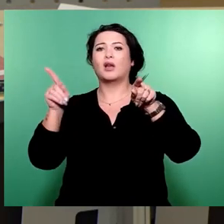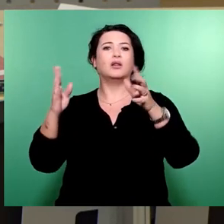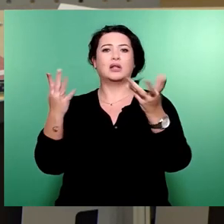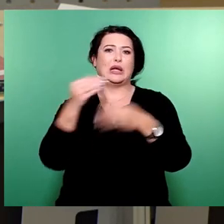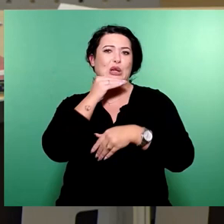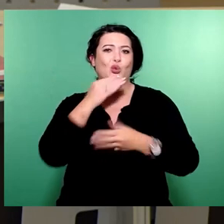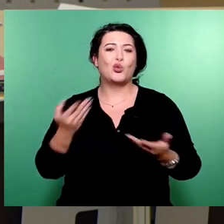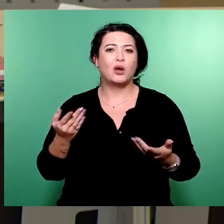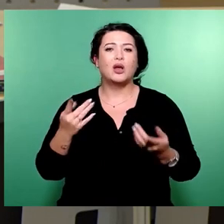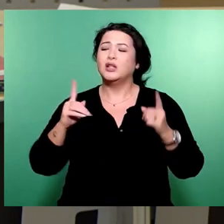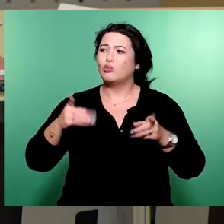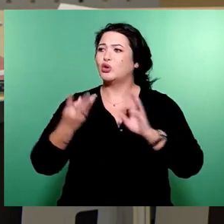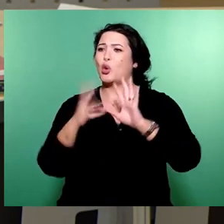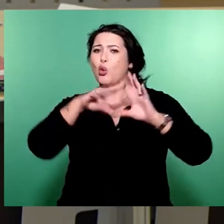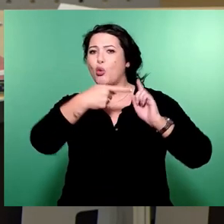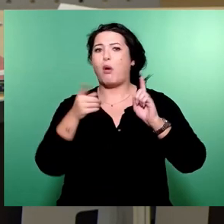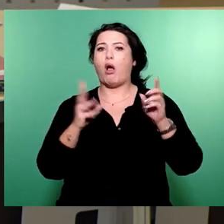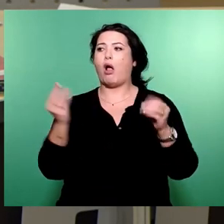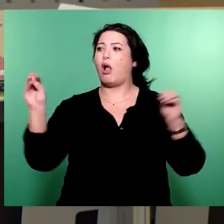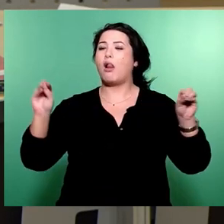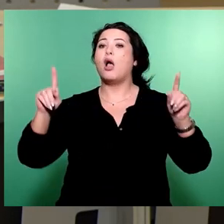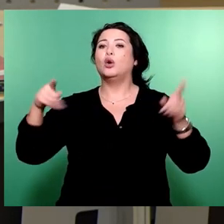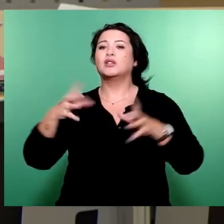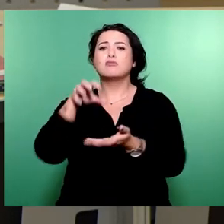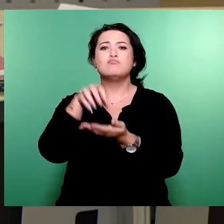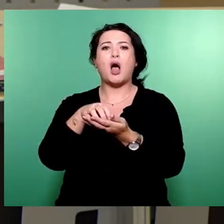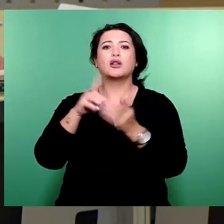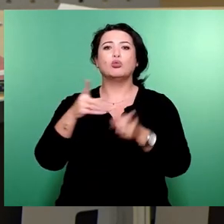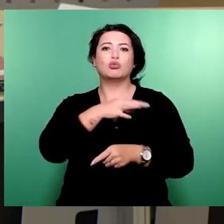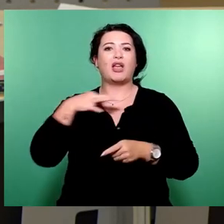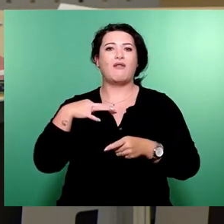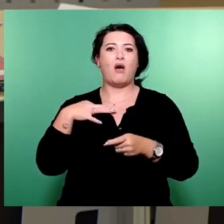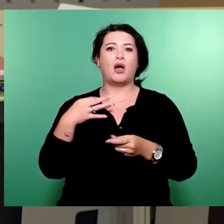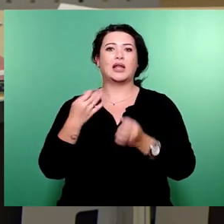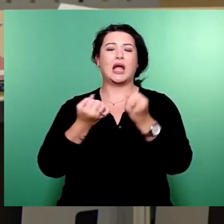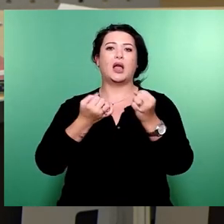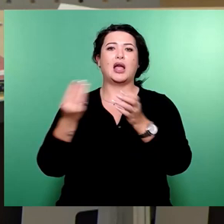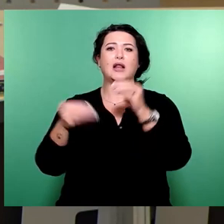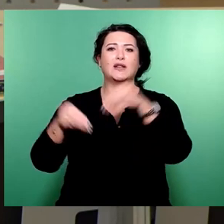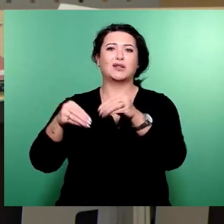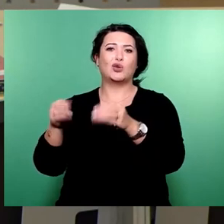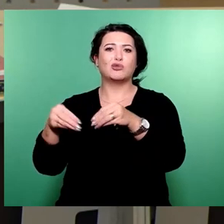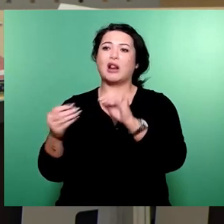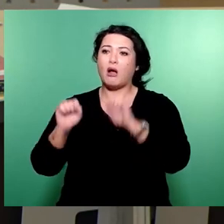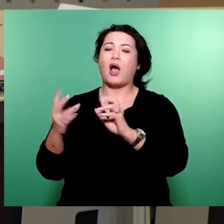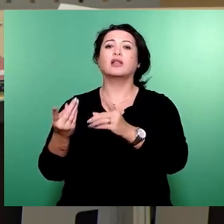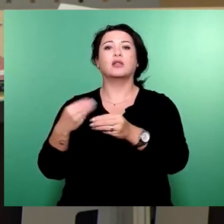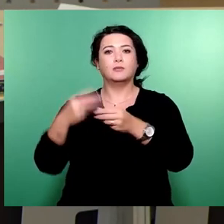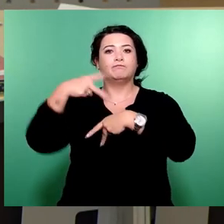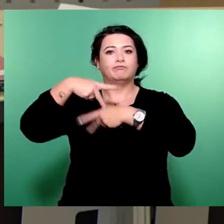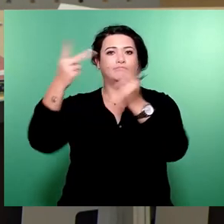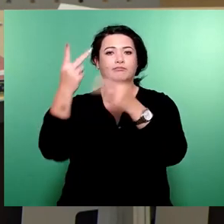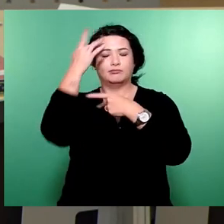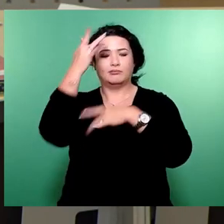vorsehen. Schließlich könnten am Markt private Investitionsmittel mobilisiert werden, wenn die Stadt endlich mal den Beschluss des Stadtrats von